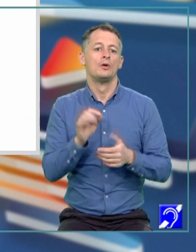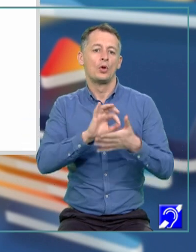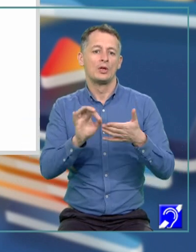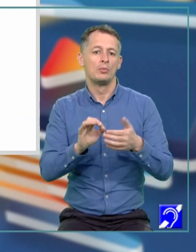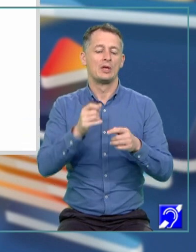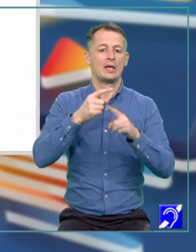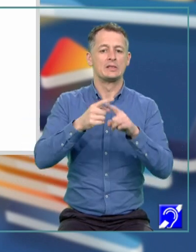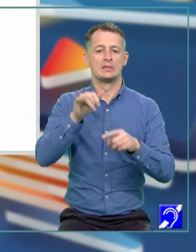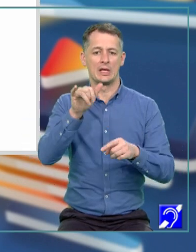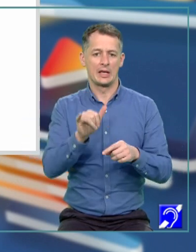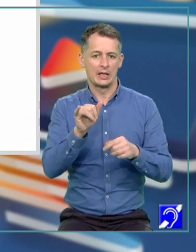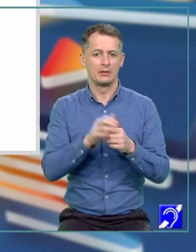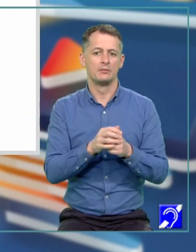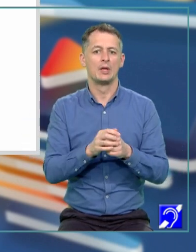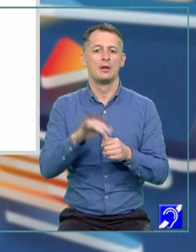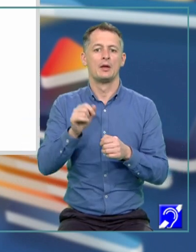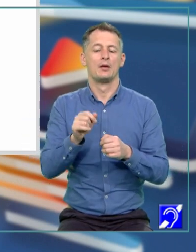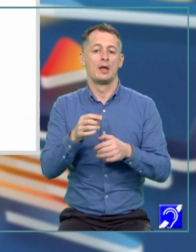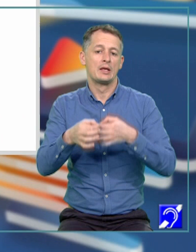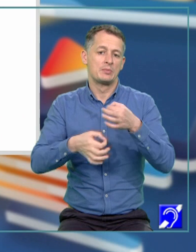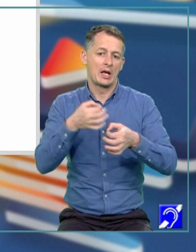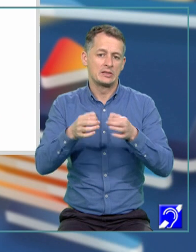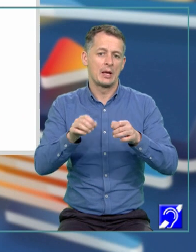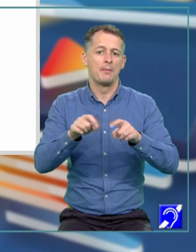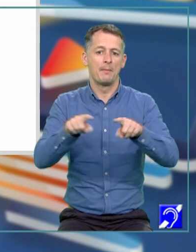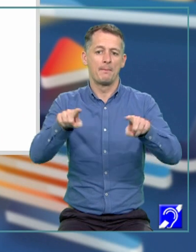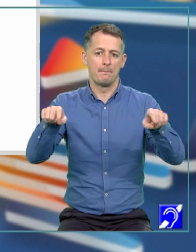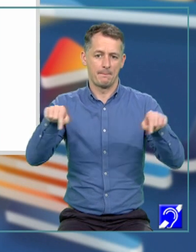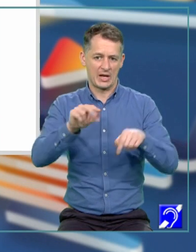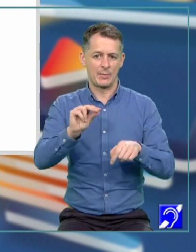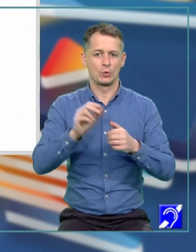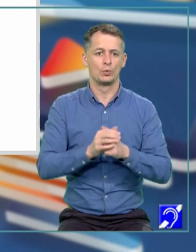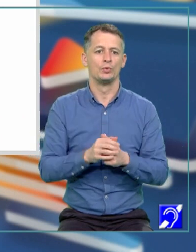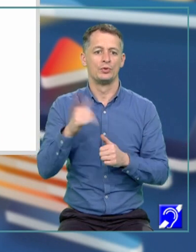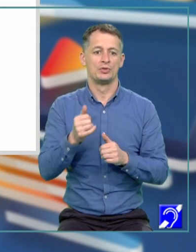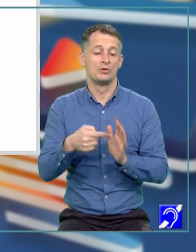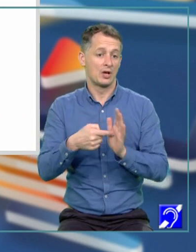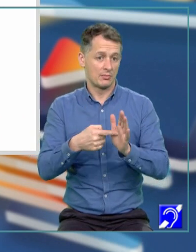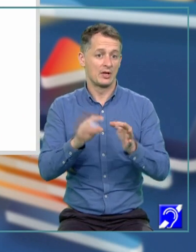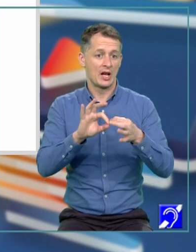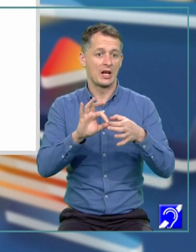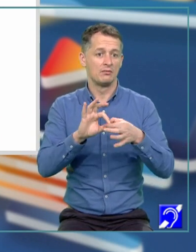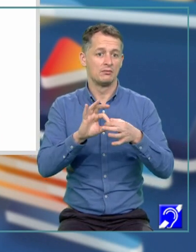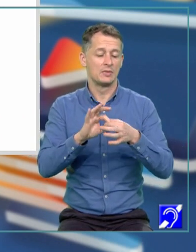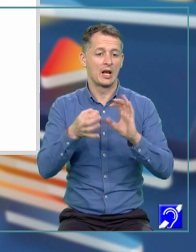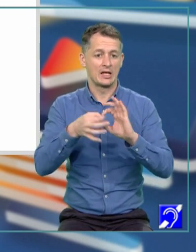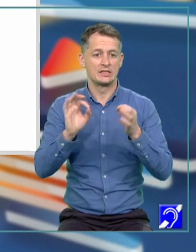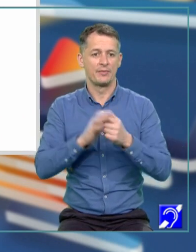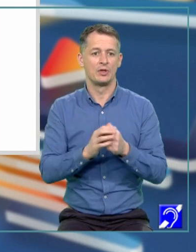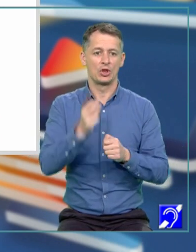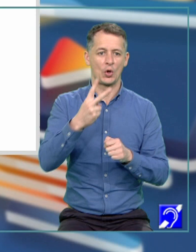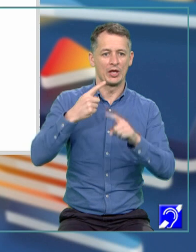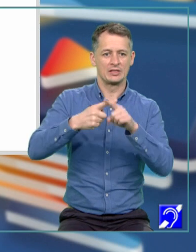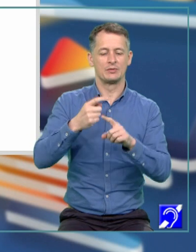perimetrului dreptunghiului în funcție de X și Y ne va conduce la următoarea relație și anume 2X plus 2Y este 22.